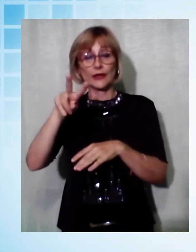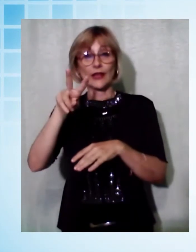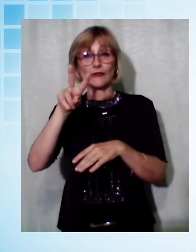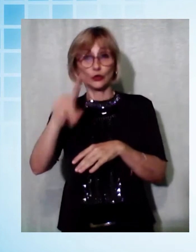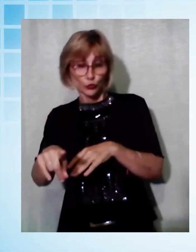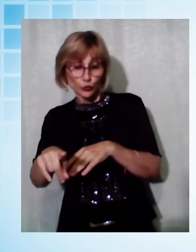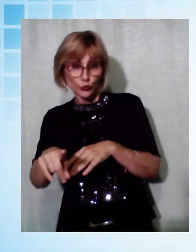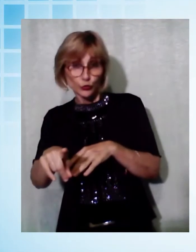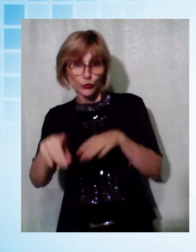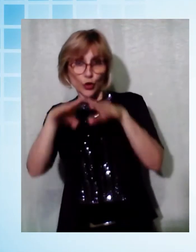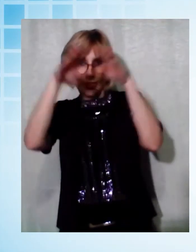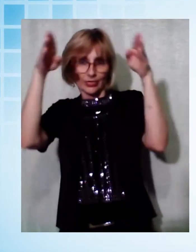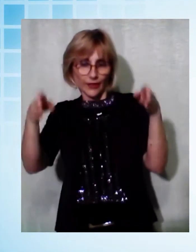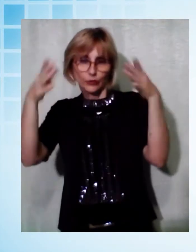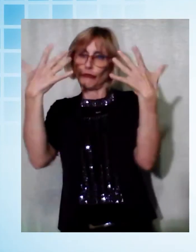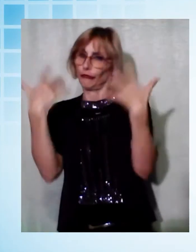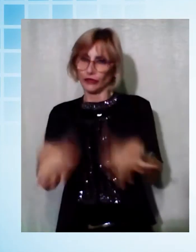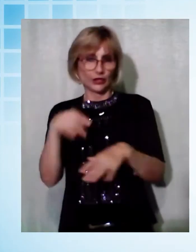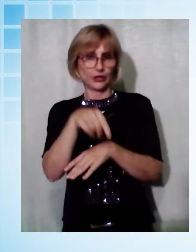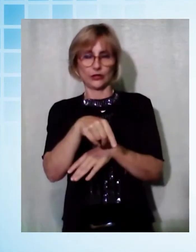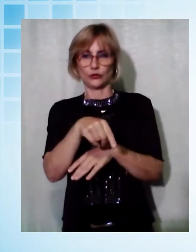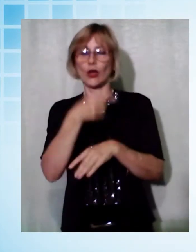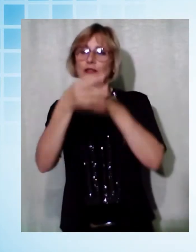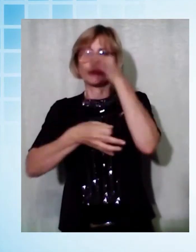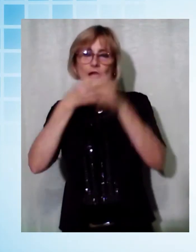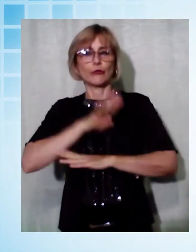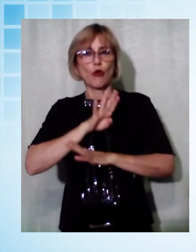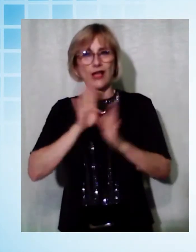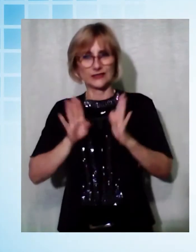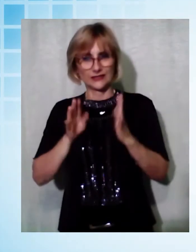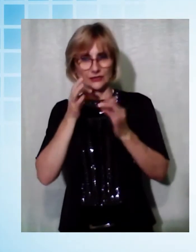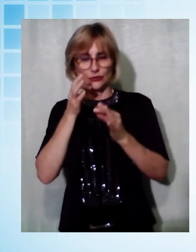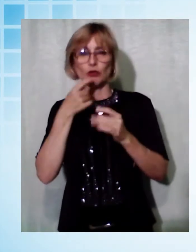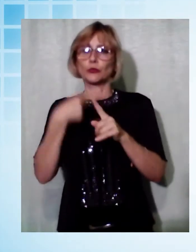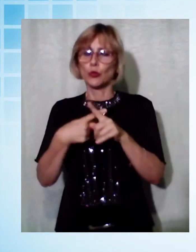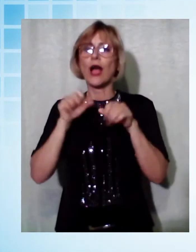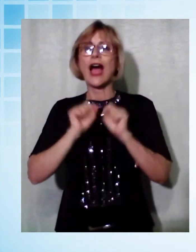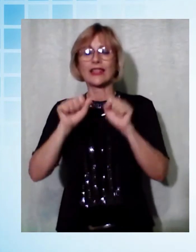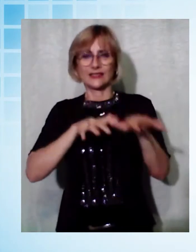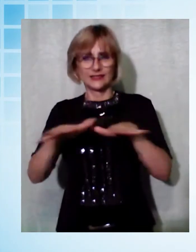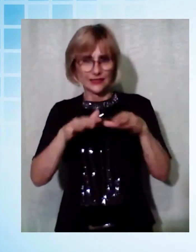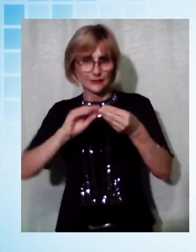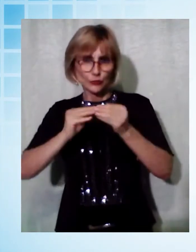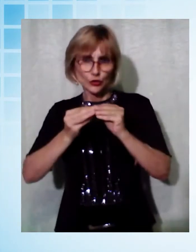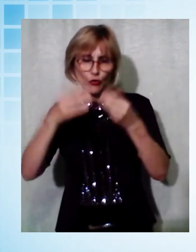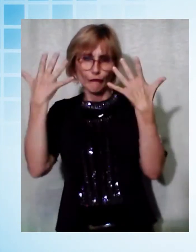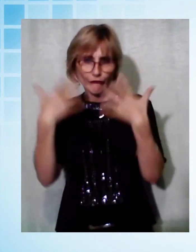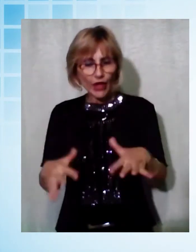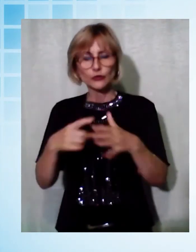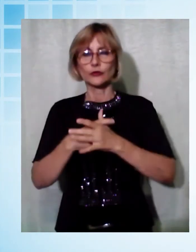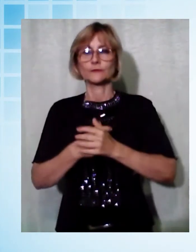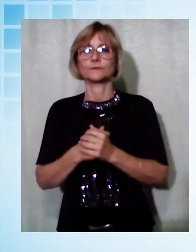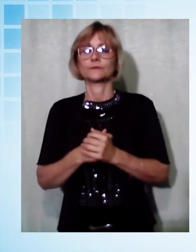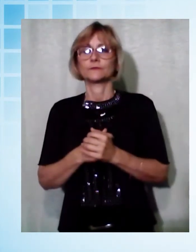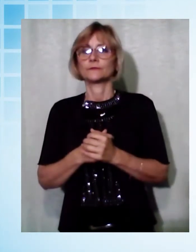ulteriori approfondimenti sul piano strutturale, in particolare in materia di adeguamento sismico, che hanno rallentato i lavori. L'obiettivo, afferma l'assessore,